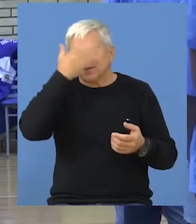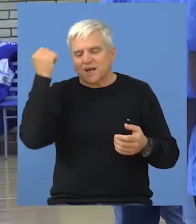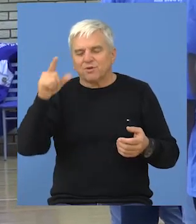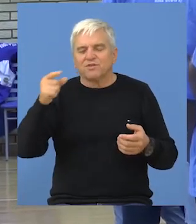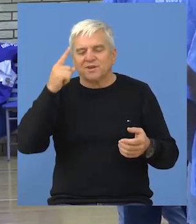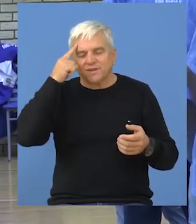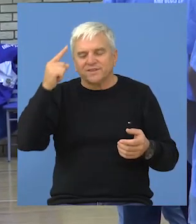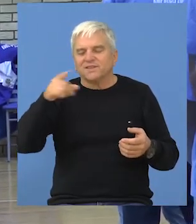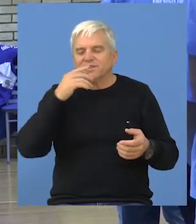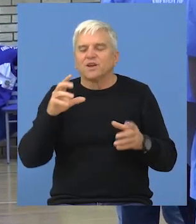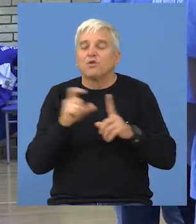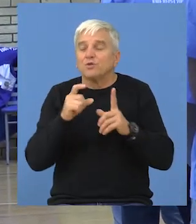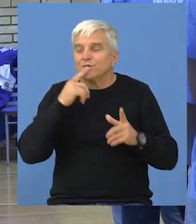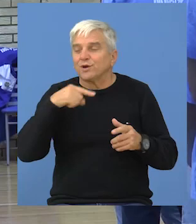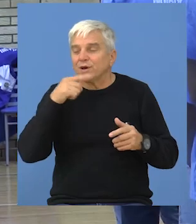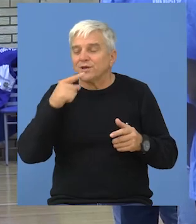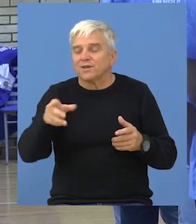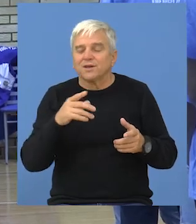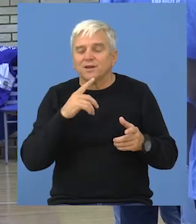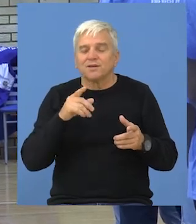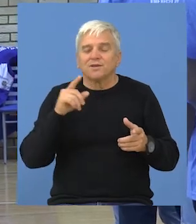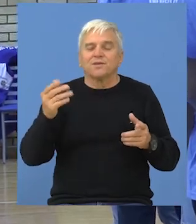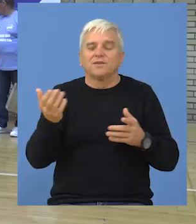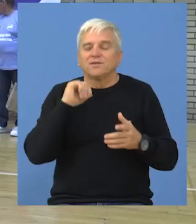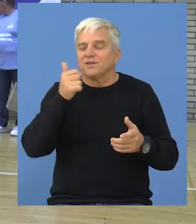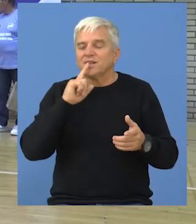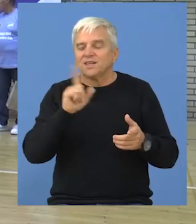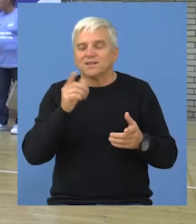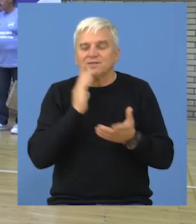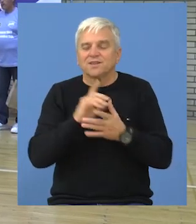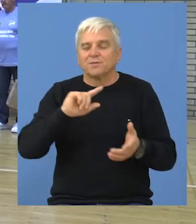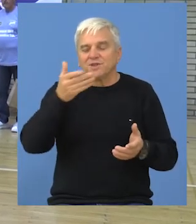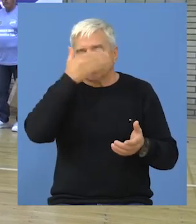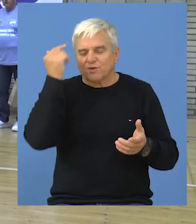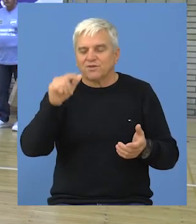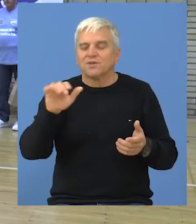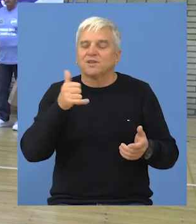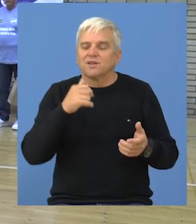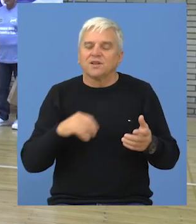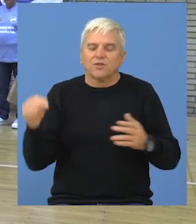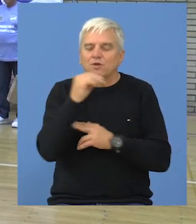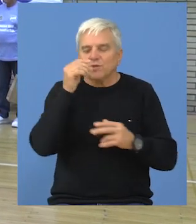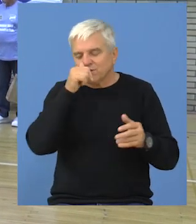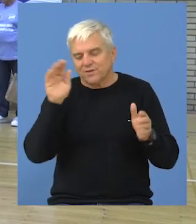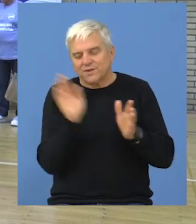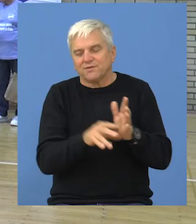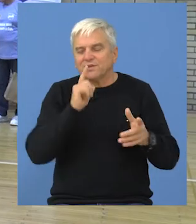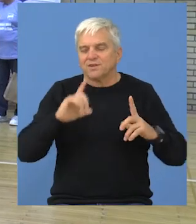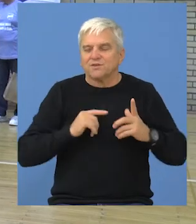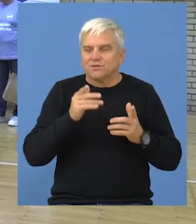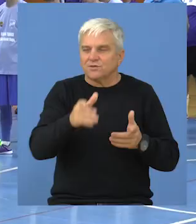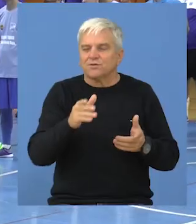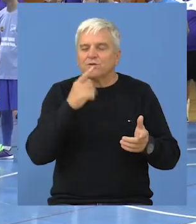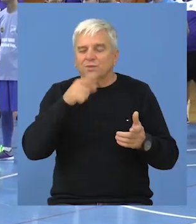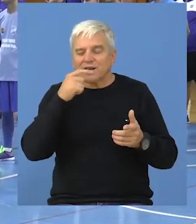zaborava, ako se setimo reči, ja ona Dučića koji je rekao da umreti to nije ništa, ali biti zaboravljan, to je najveća odmazda smrti na